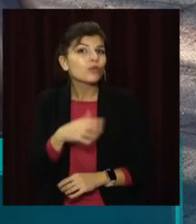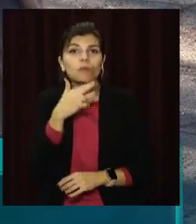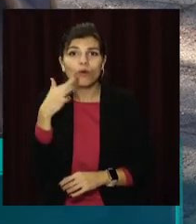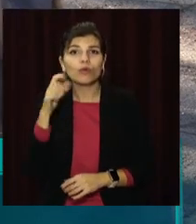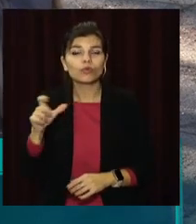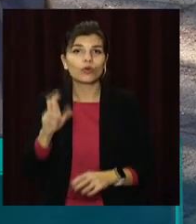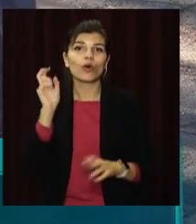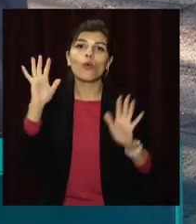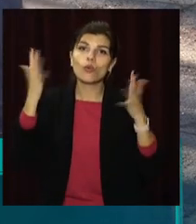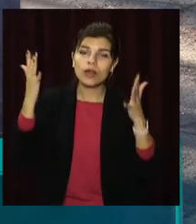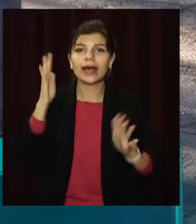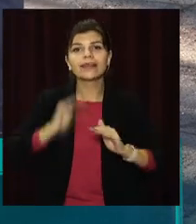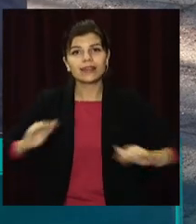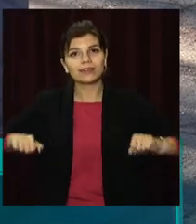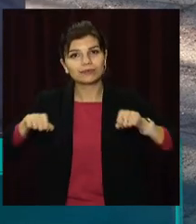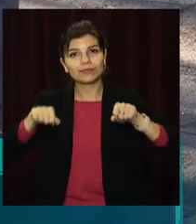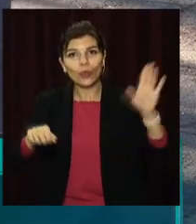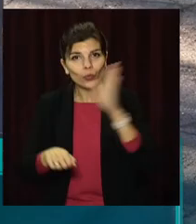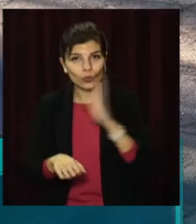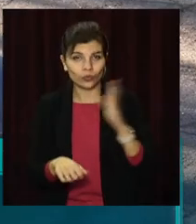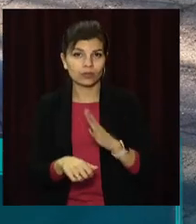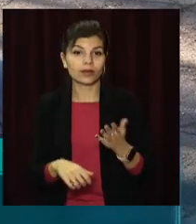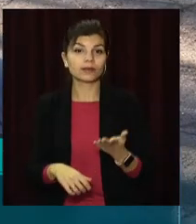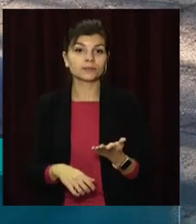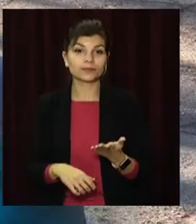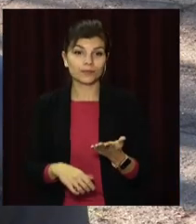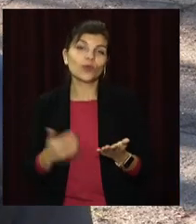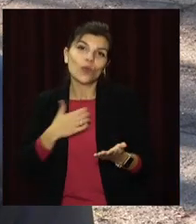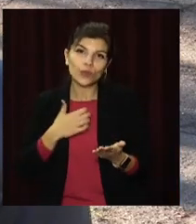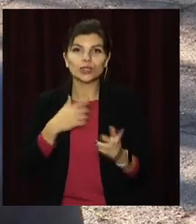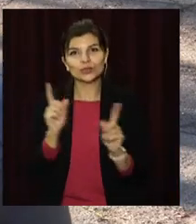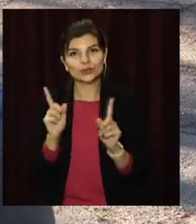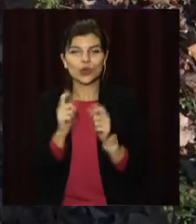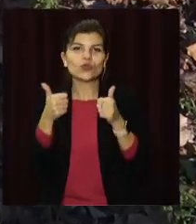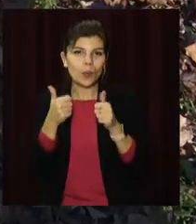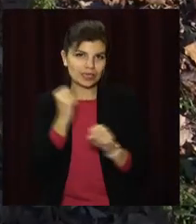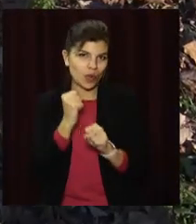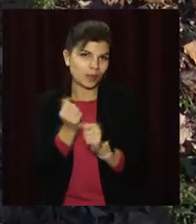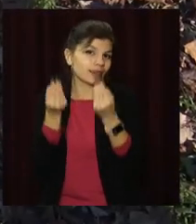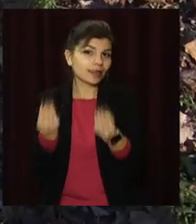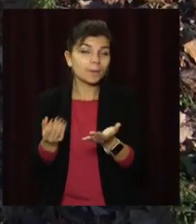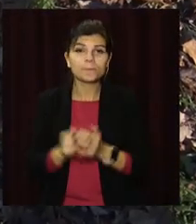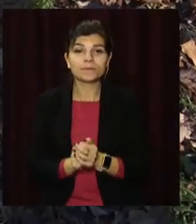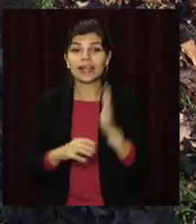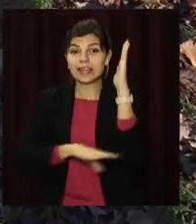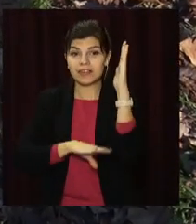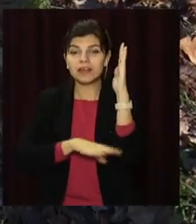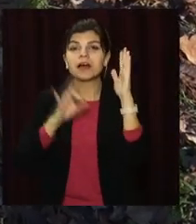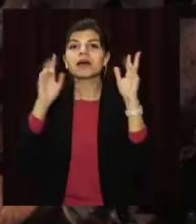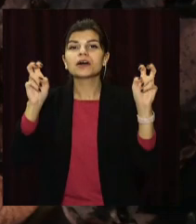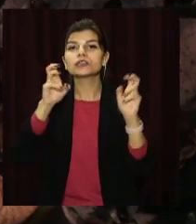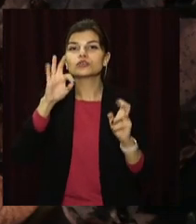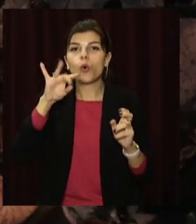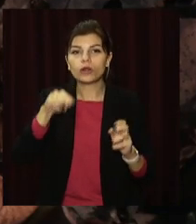з дітками гуляє. Хочеться щось добре зробити. Яблуньки – сорт у роялсі. Їх